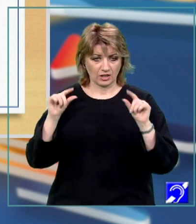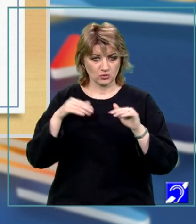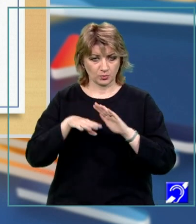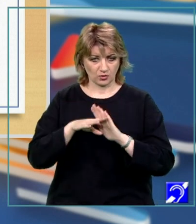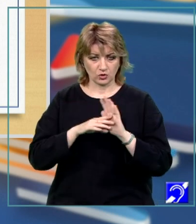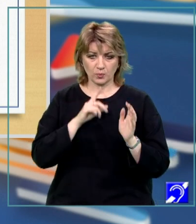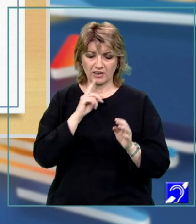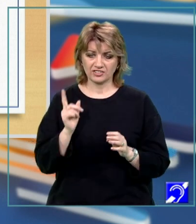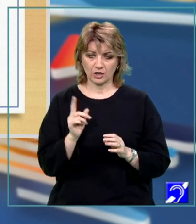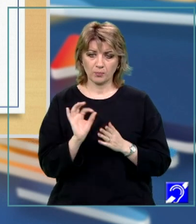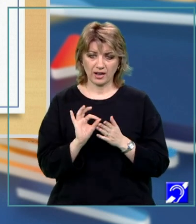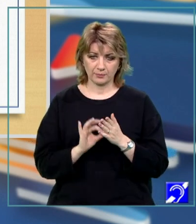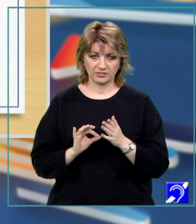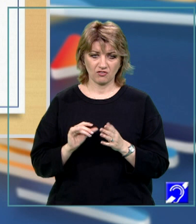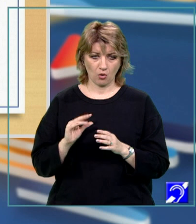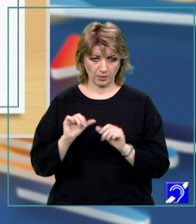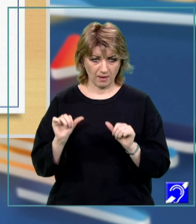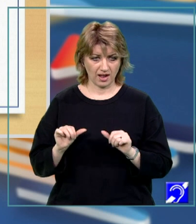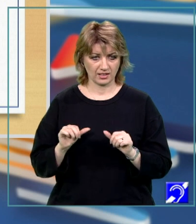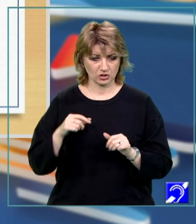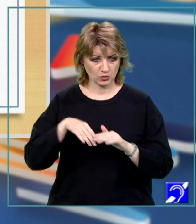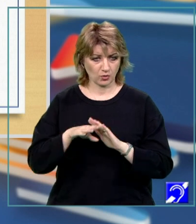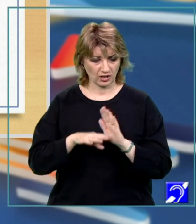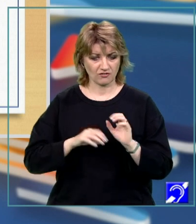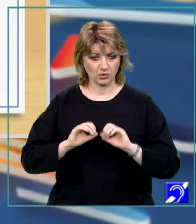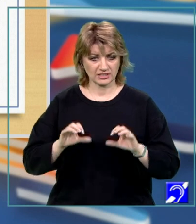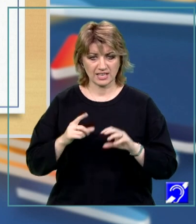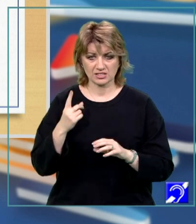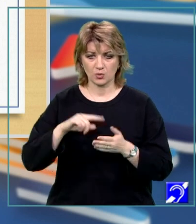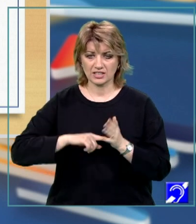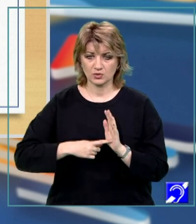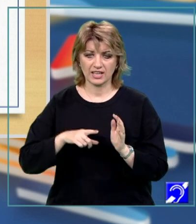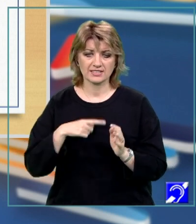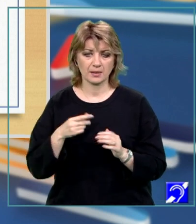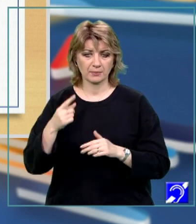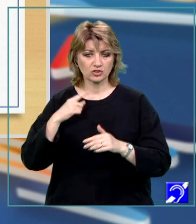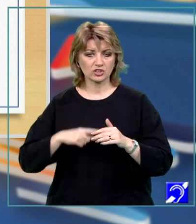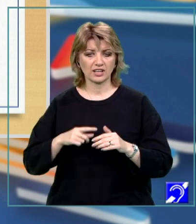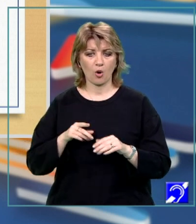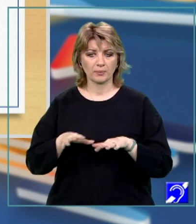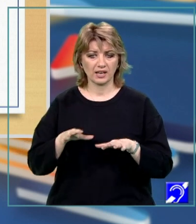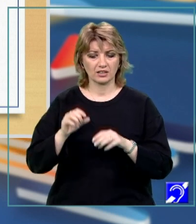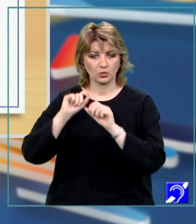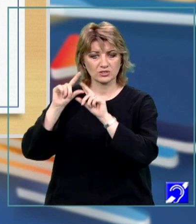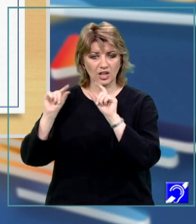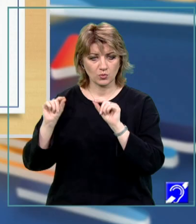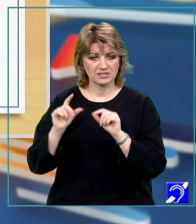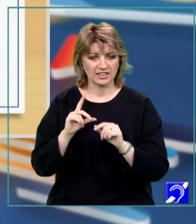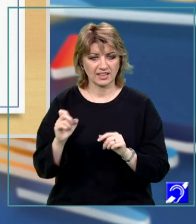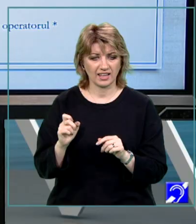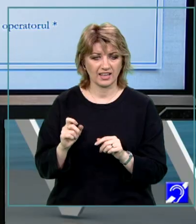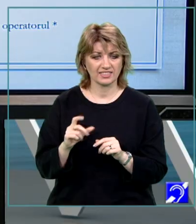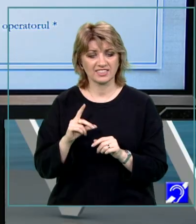fiecărui parametru formal prin care sub programul furnizează un rezultat este precedat de operatorul steluță, D, de